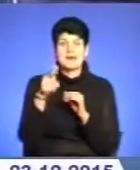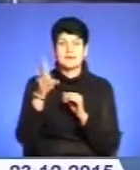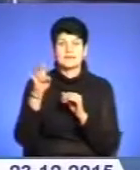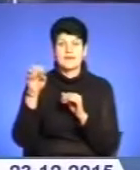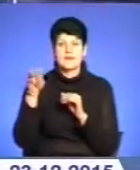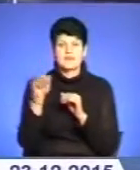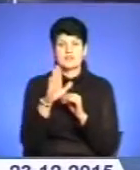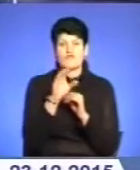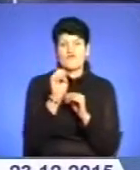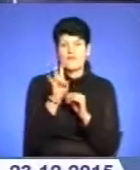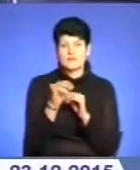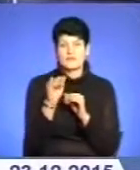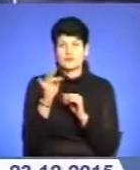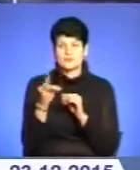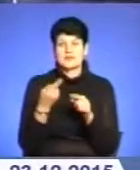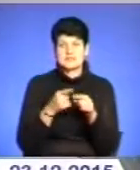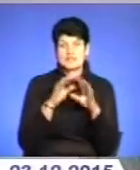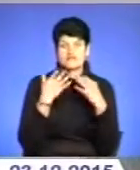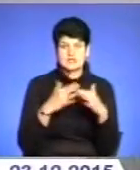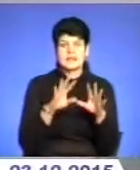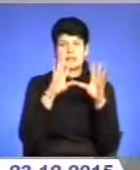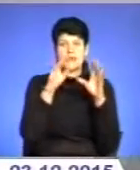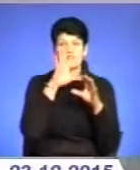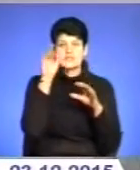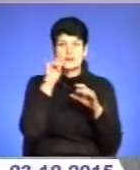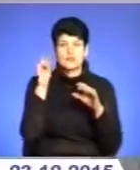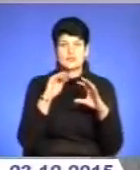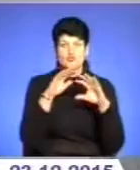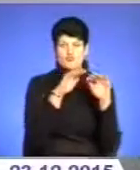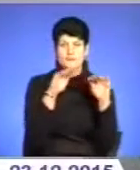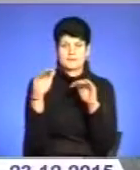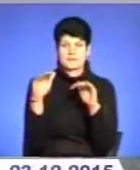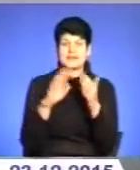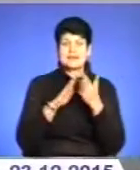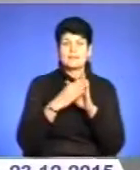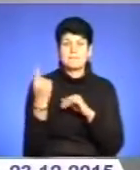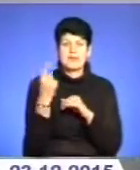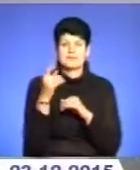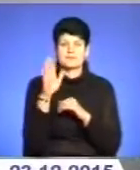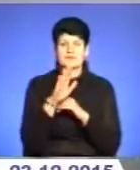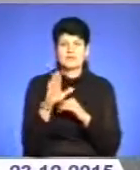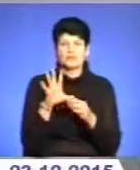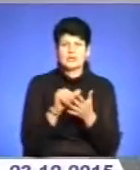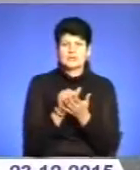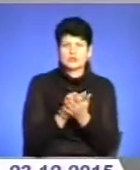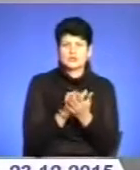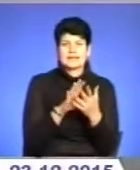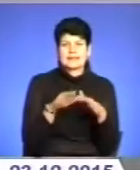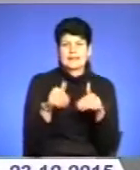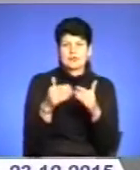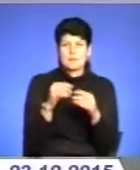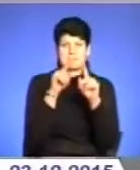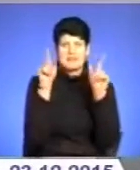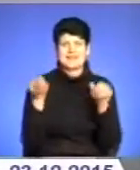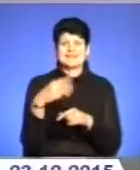проєкт вийшов на всеукраїнський рівень. Станом на 1 вересня було вже роздруковано і надано плакати 30